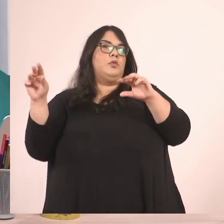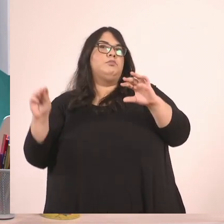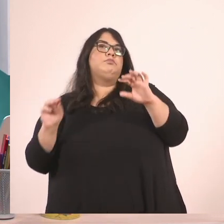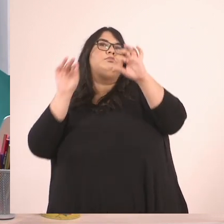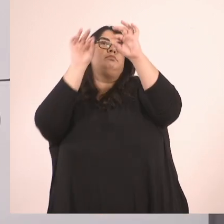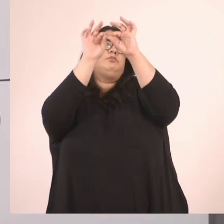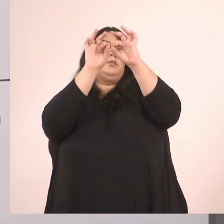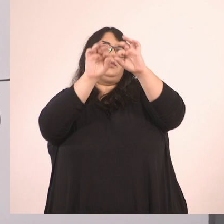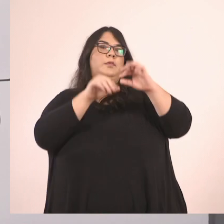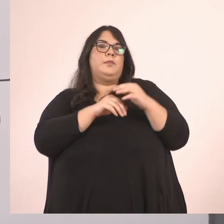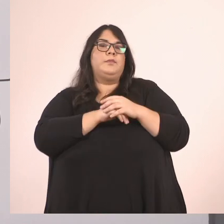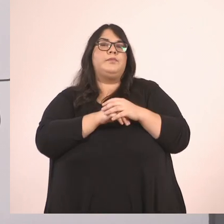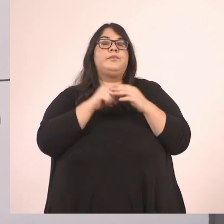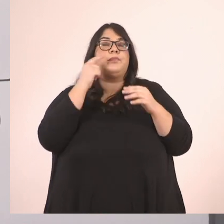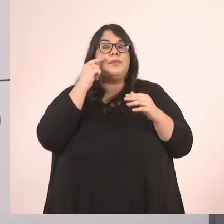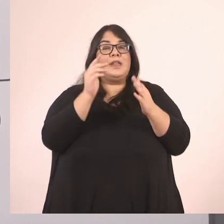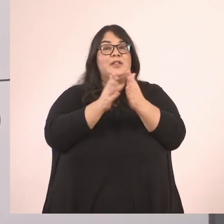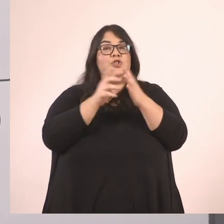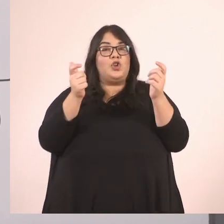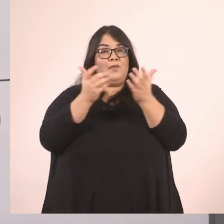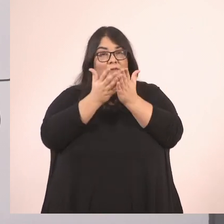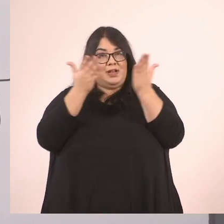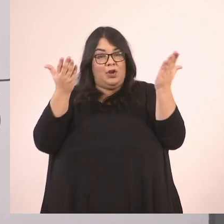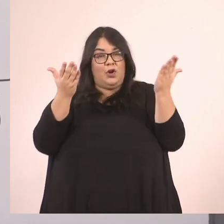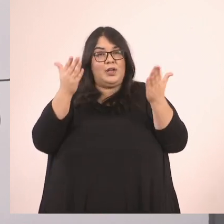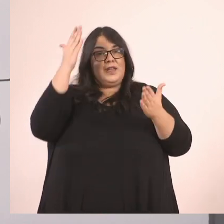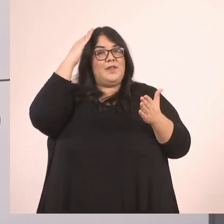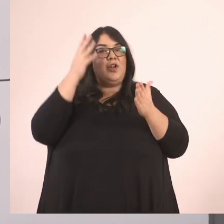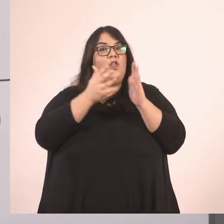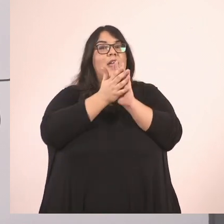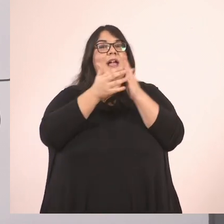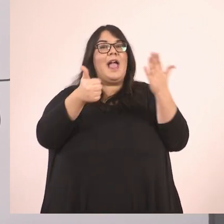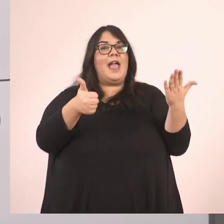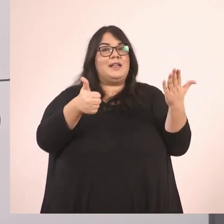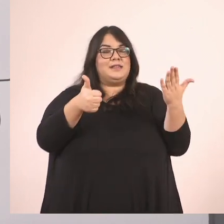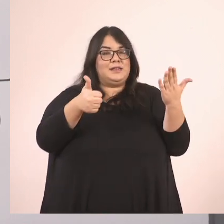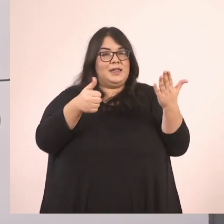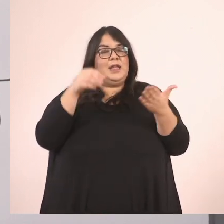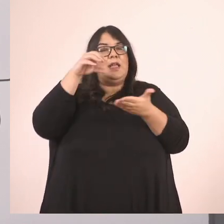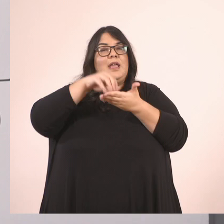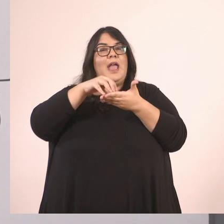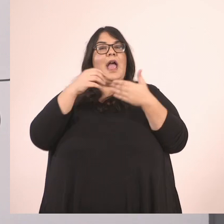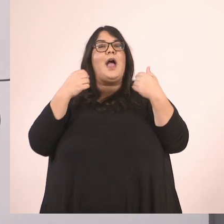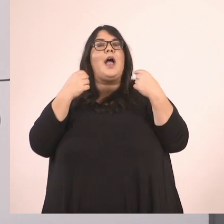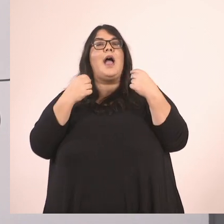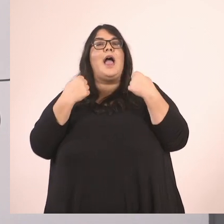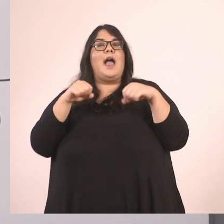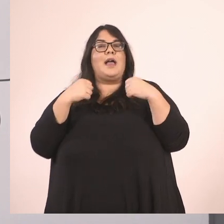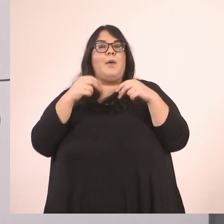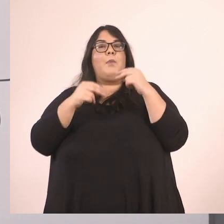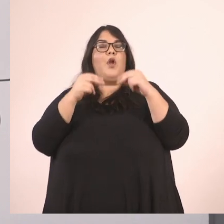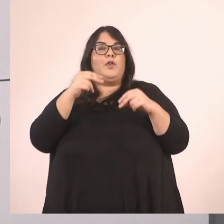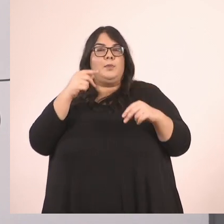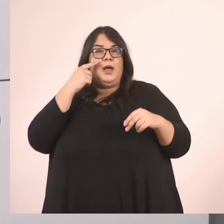Ας παρατηρήσουμε από το βιβλίο στο κεφάλαιο 16 Ένα πρόβλημα, μια διαδικασία που